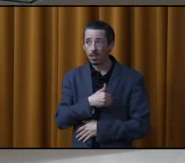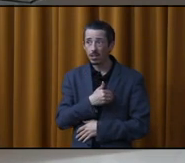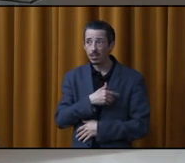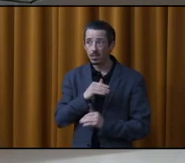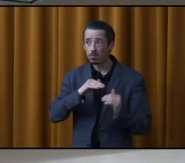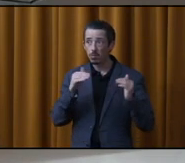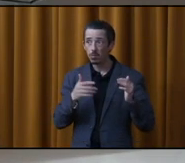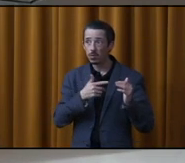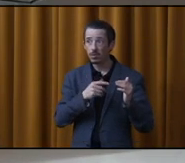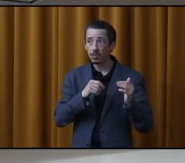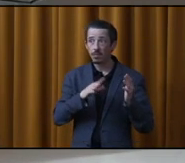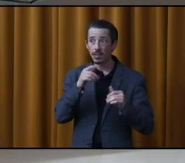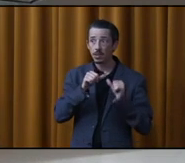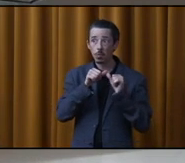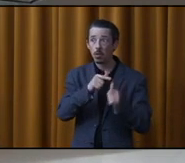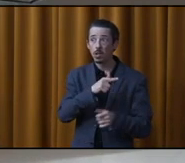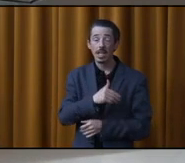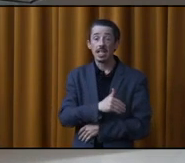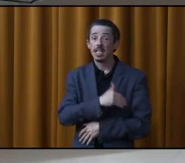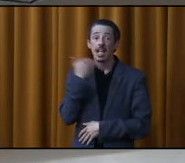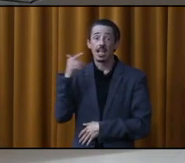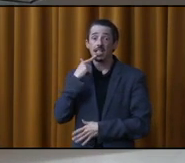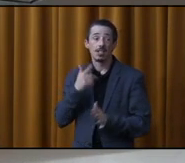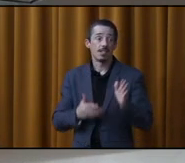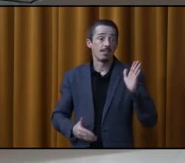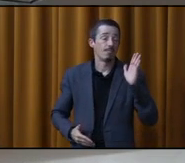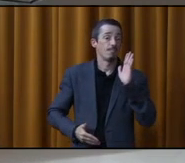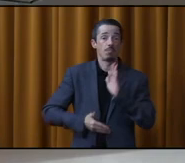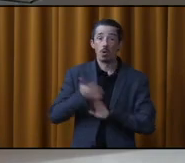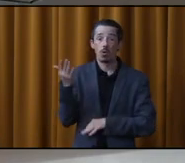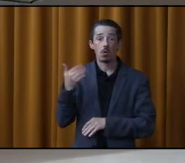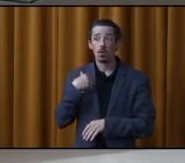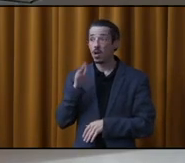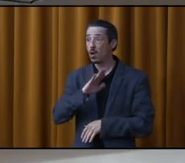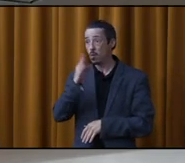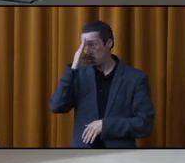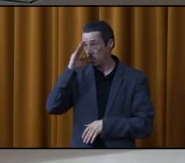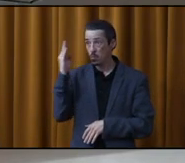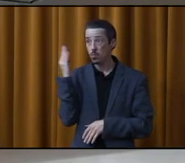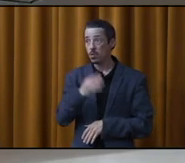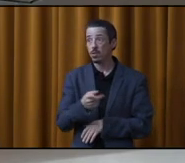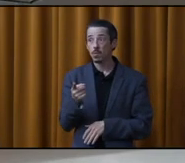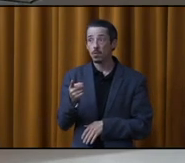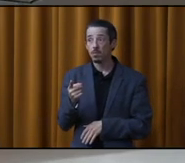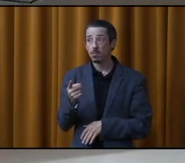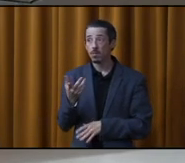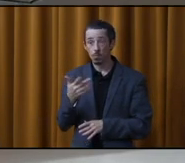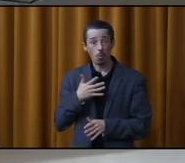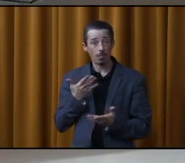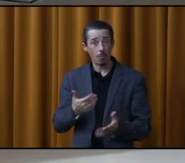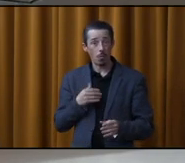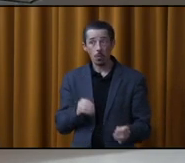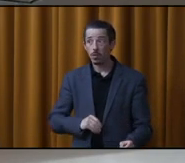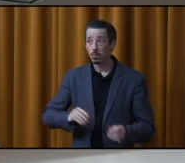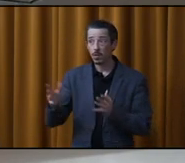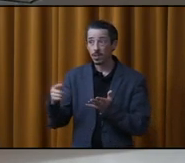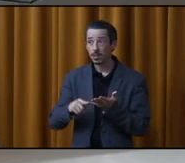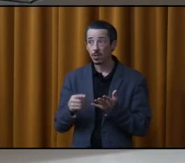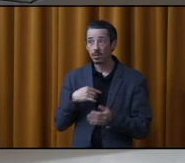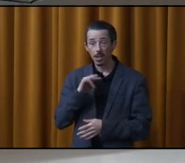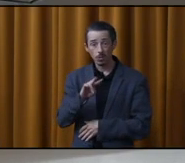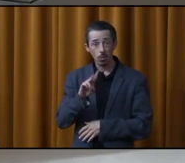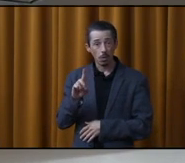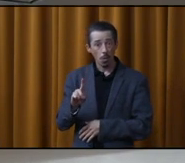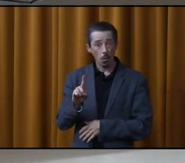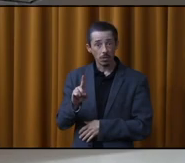il est parti et il a dit « Je suis parti. Alléluia ». J'ai dit « Moi, j'aimerais bien ça déménager ». J'ai 71